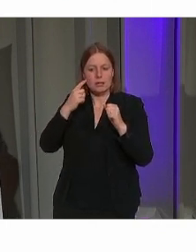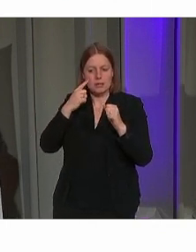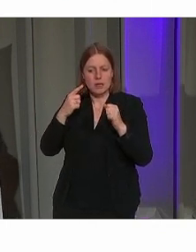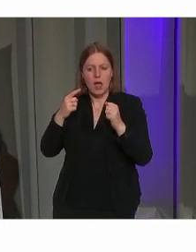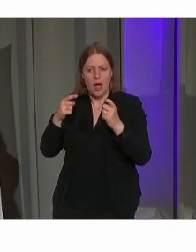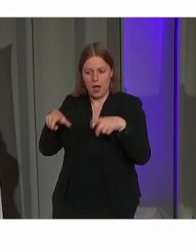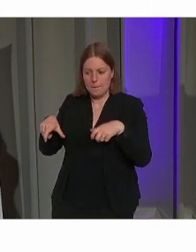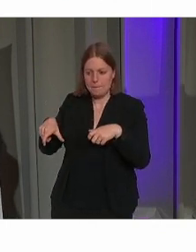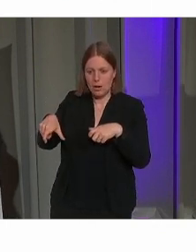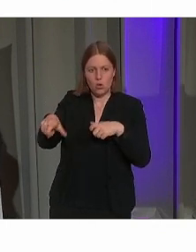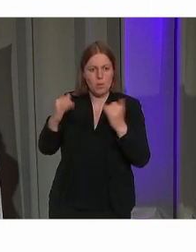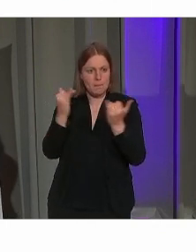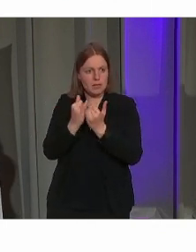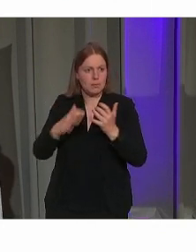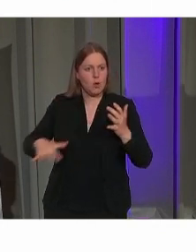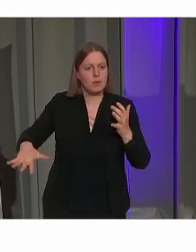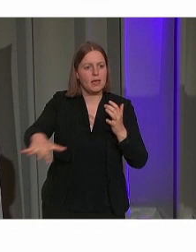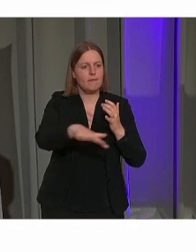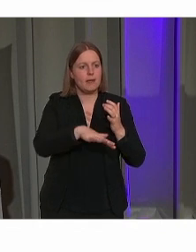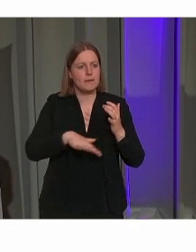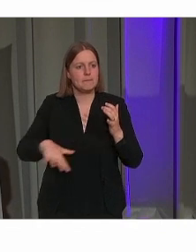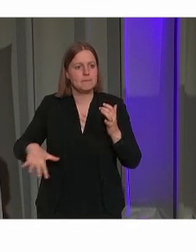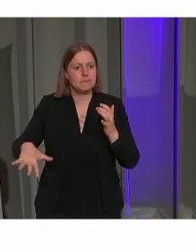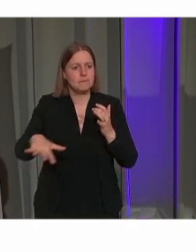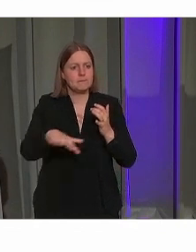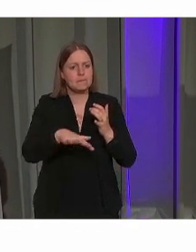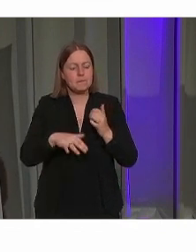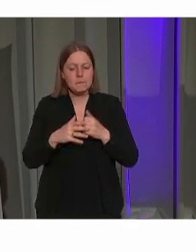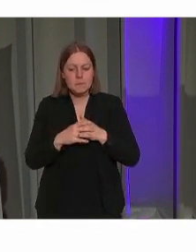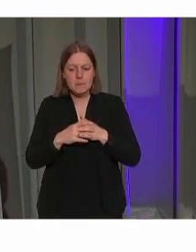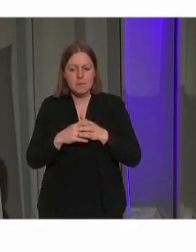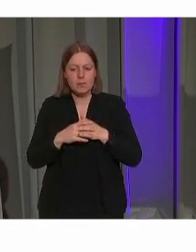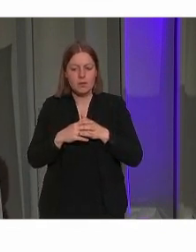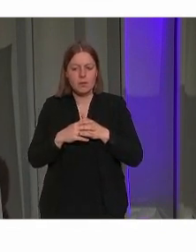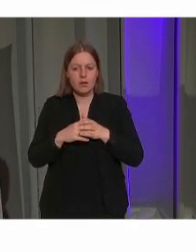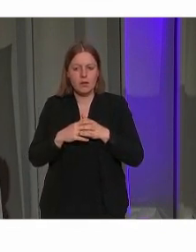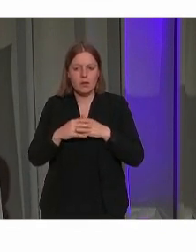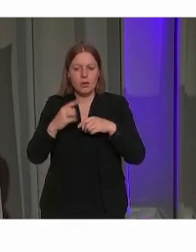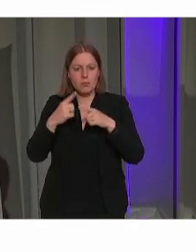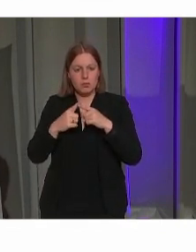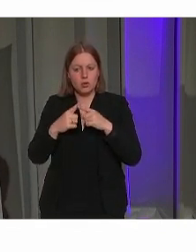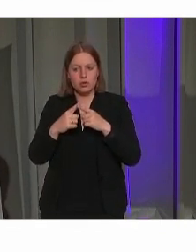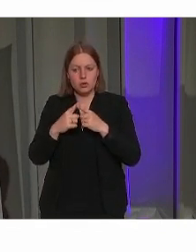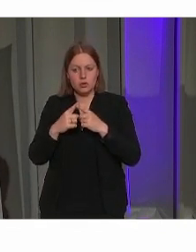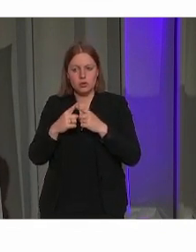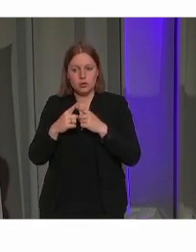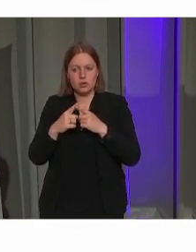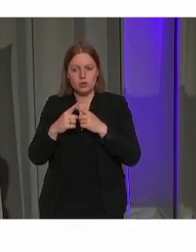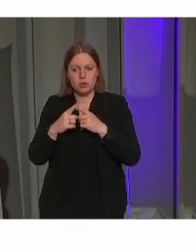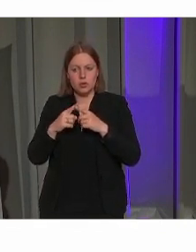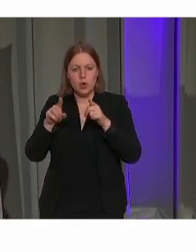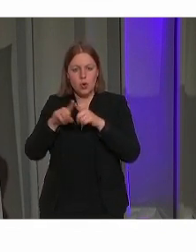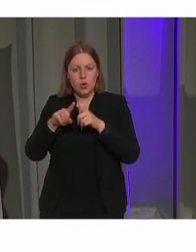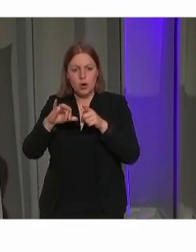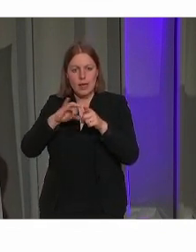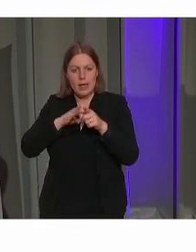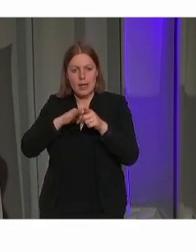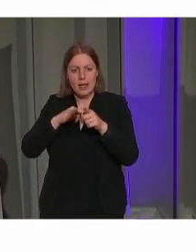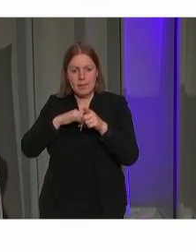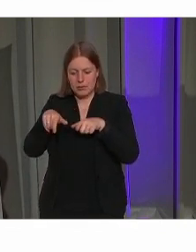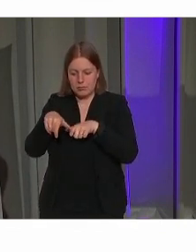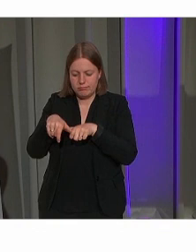de rest van de omgeving. Voor de busband is dan wel gekozen voor een traditionele, contrasterende